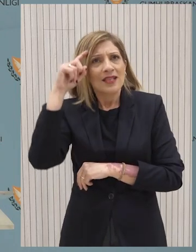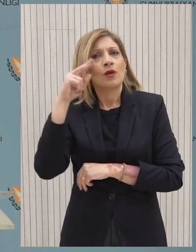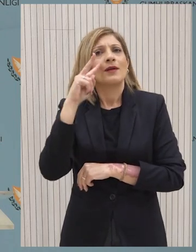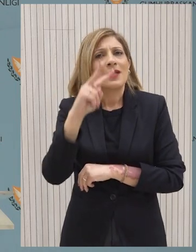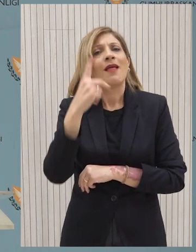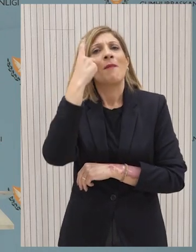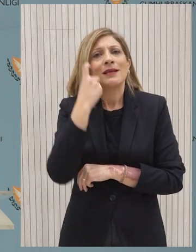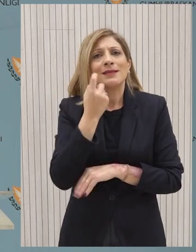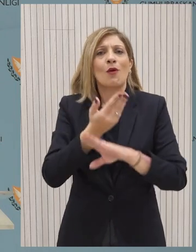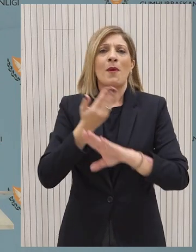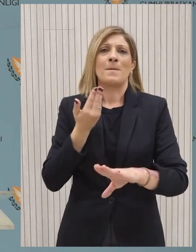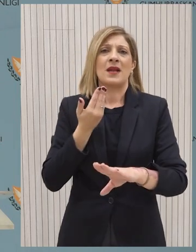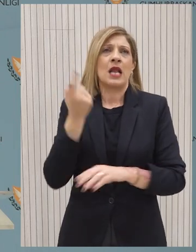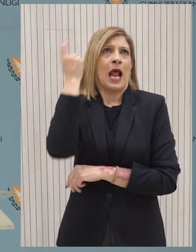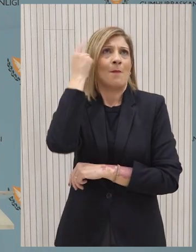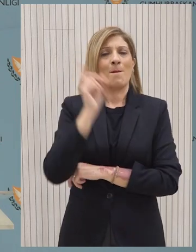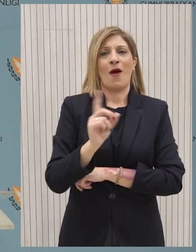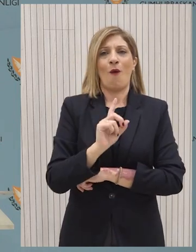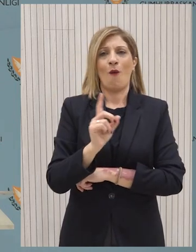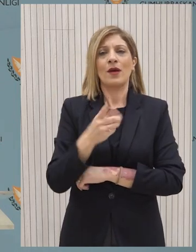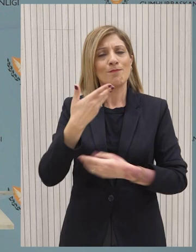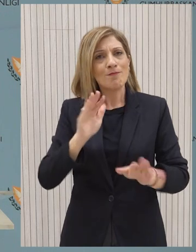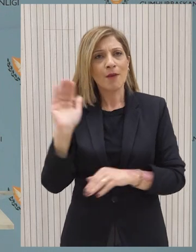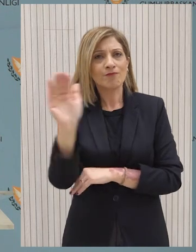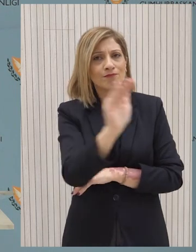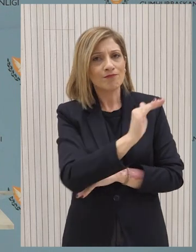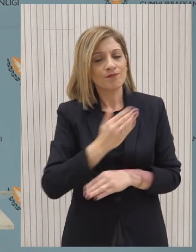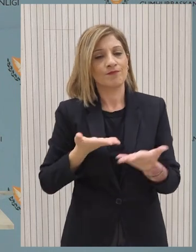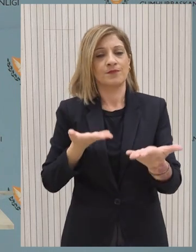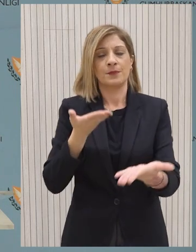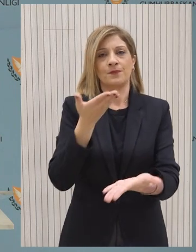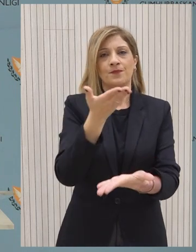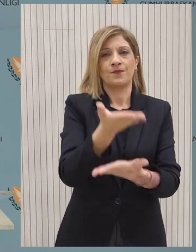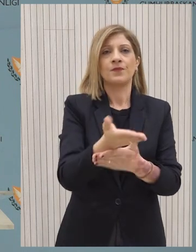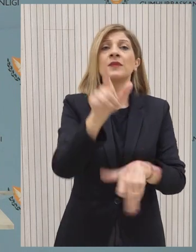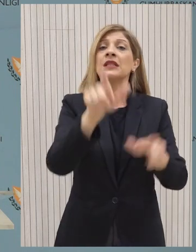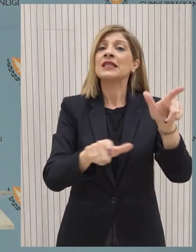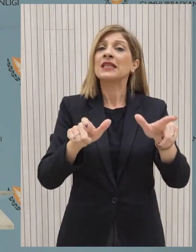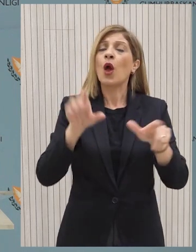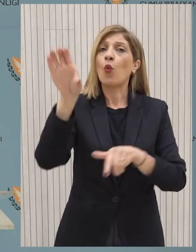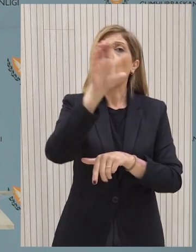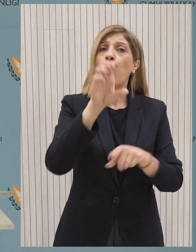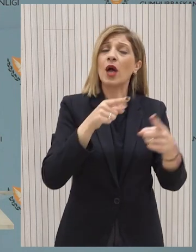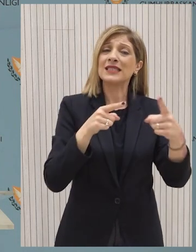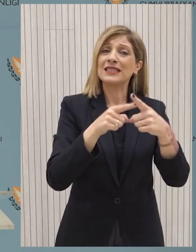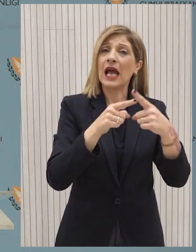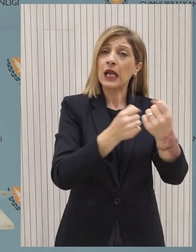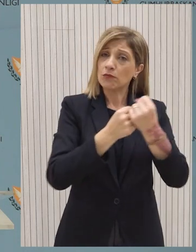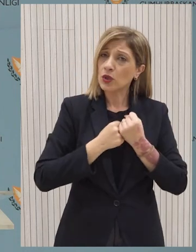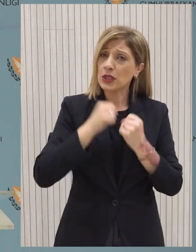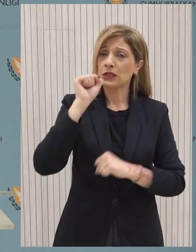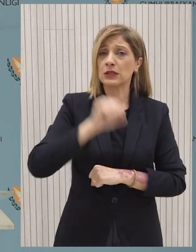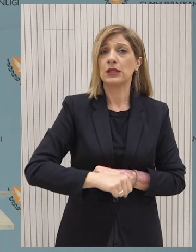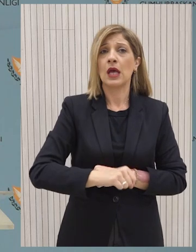την τεχνική αυτή υποστήριξη. Ούτως ή άλλως θα χρειαστεί. Είναι τέτοιο το μέγεθος αυτής της πρωτοβουλίας που θα χρειαστεί η